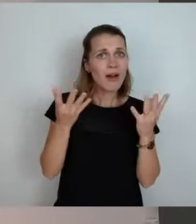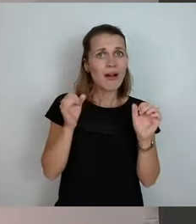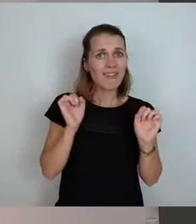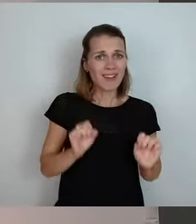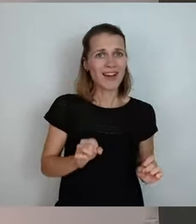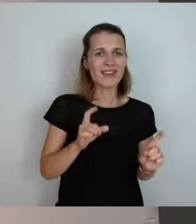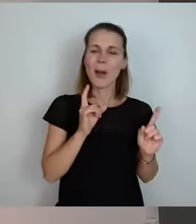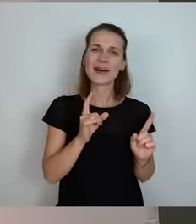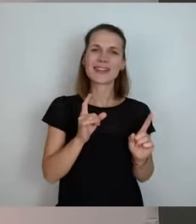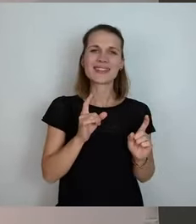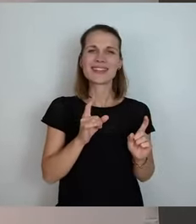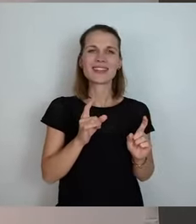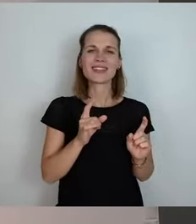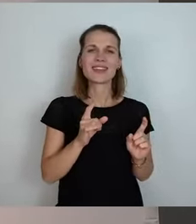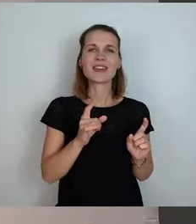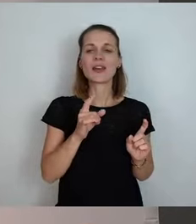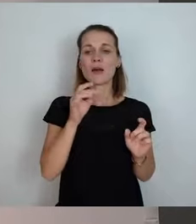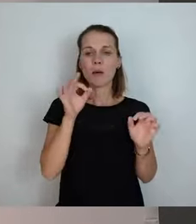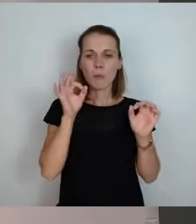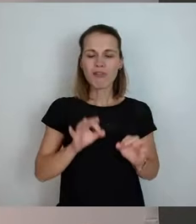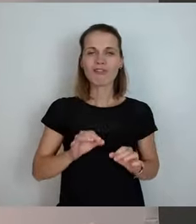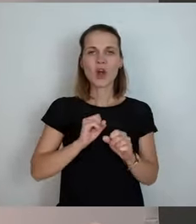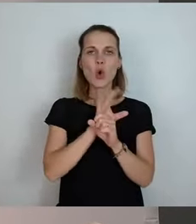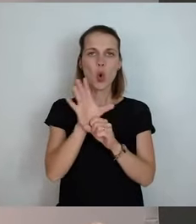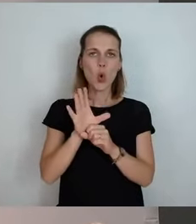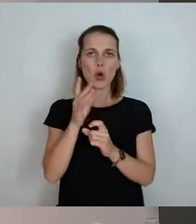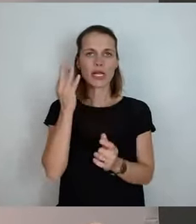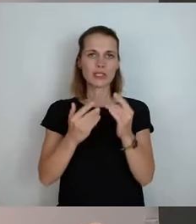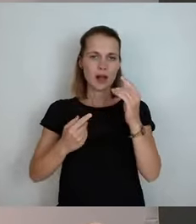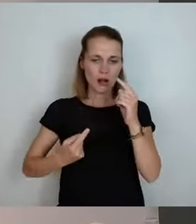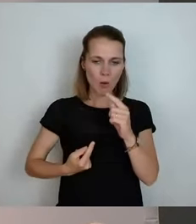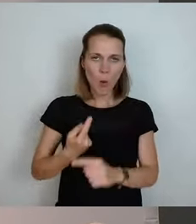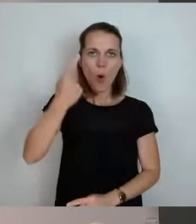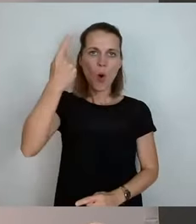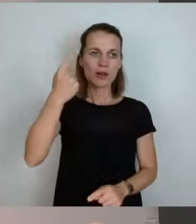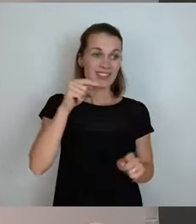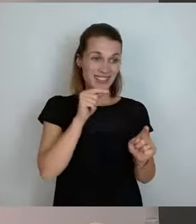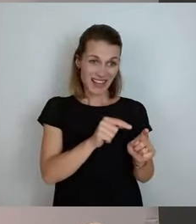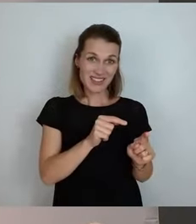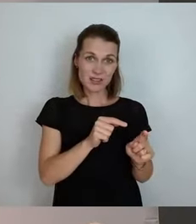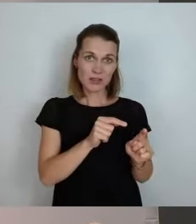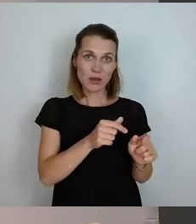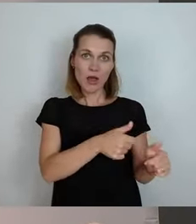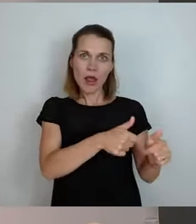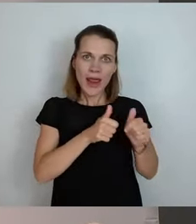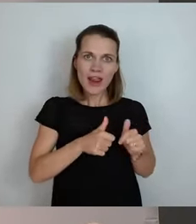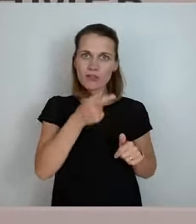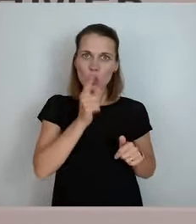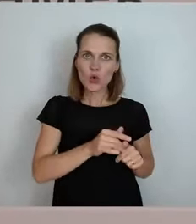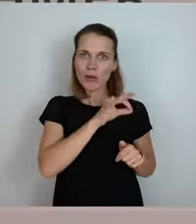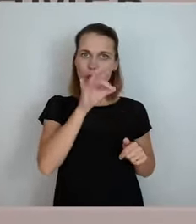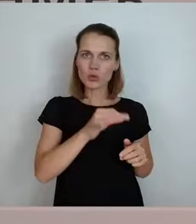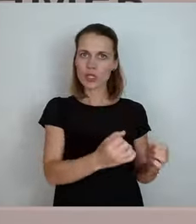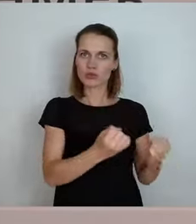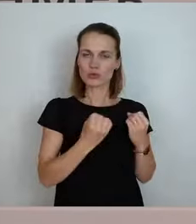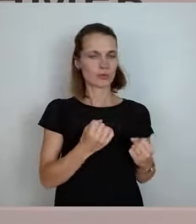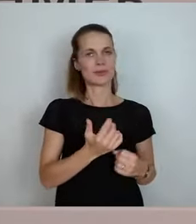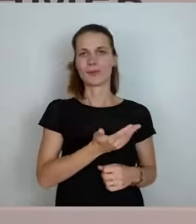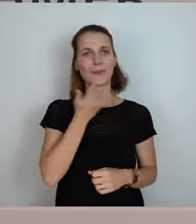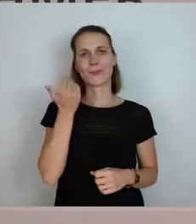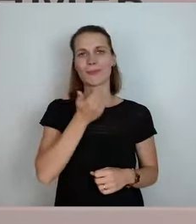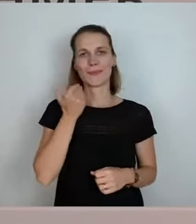Lösung, die uns, wenn Corona durch die Decke geht, Sicherheit bringt. Das muss man einem immer klar machen. Man wird auch dann, wenn